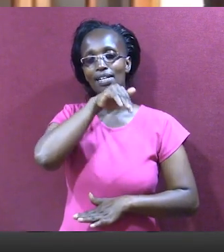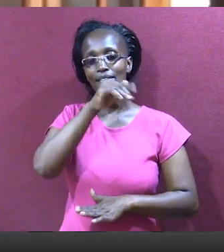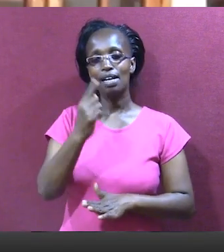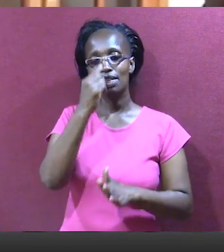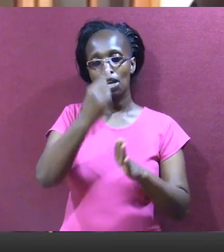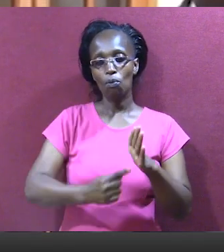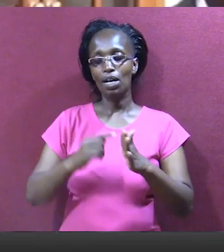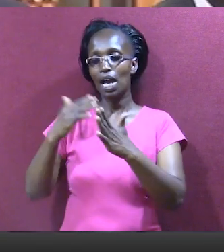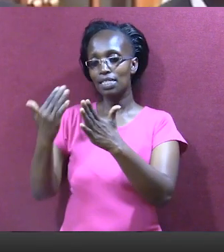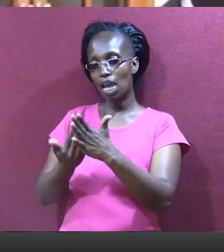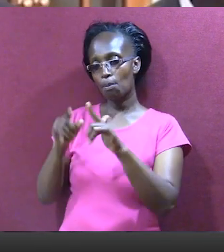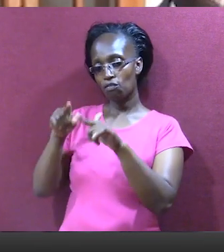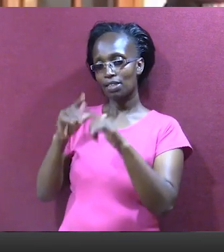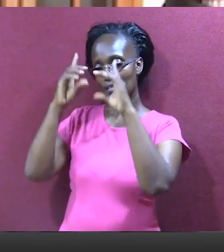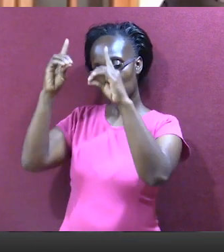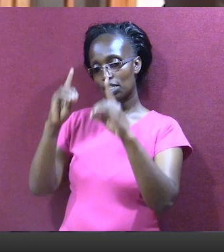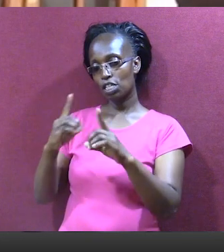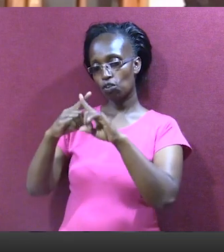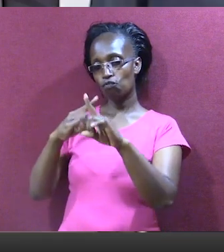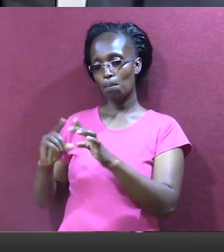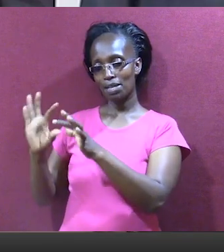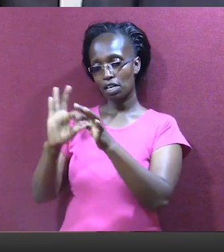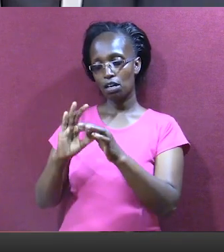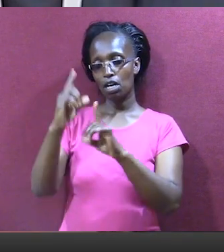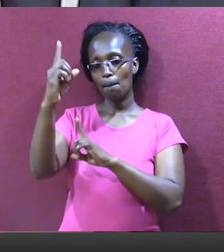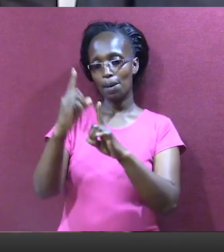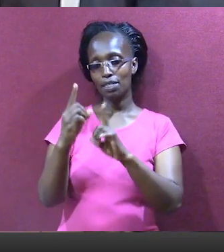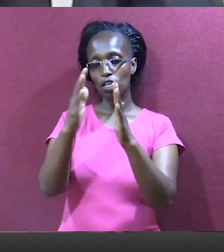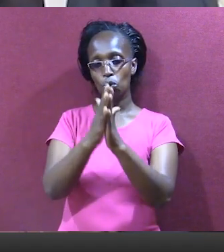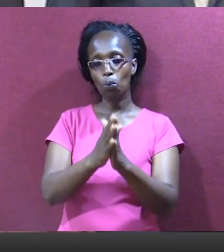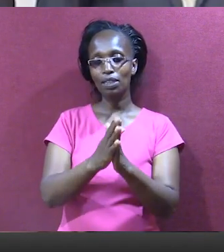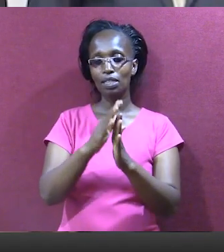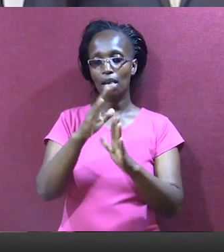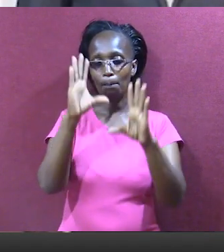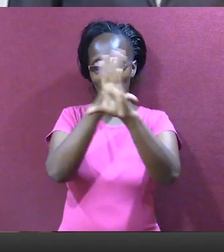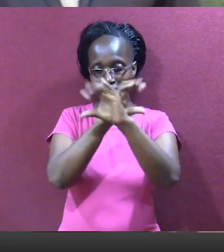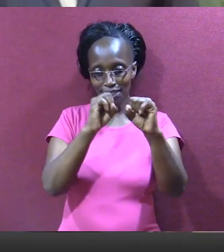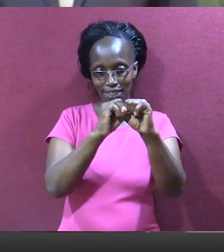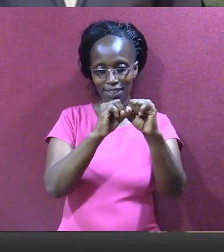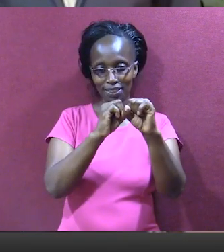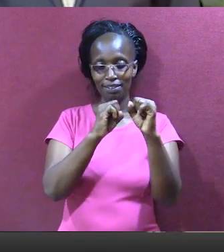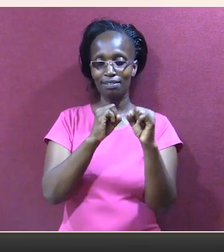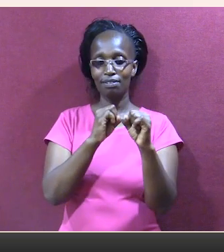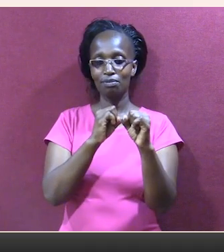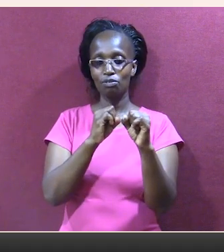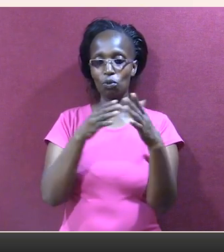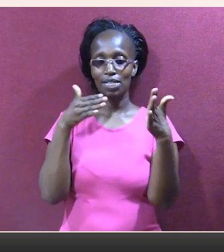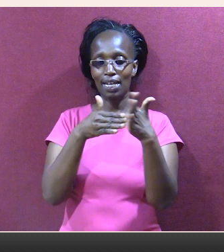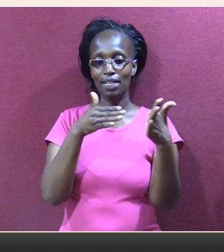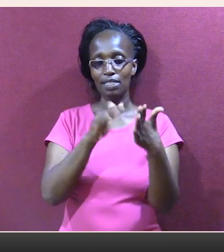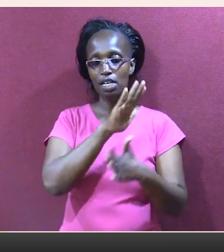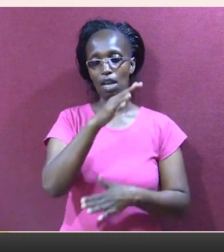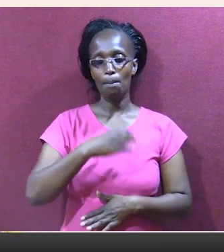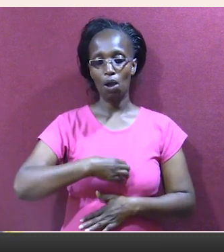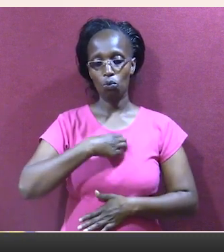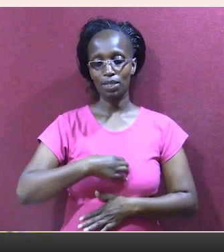akisema mundoko huu wabadhi ya viongozi wa zimio Kukutana na rais ni usaliti mkubwa You don't need,